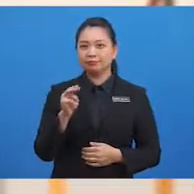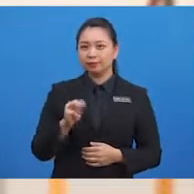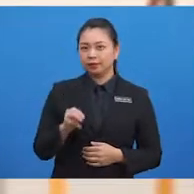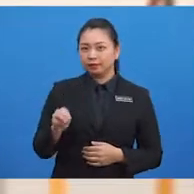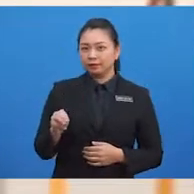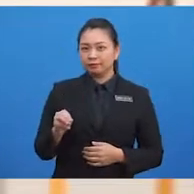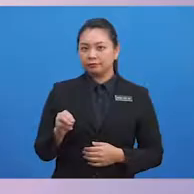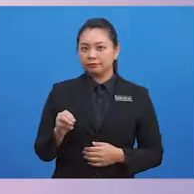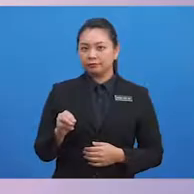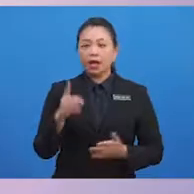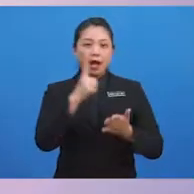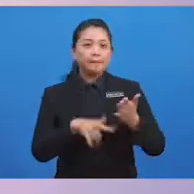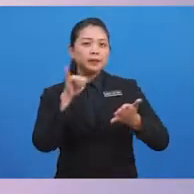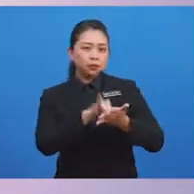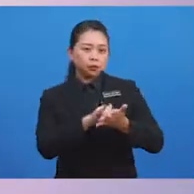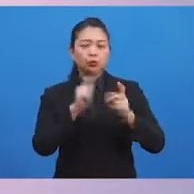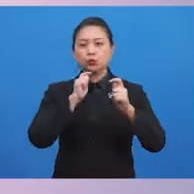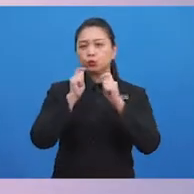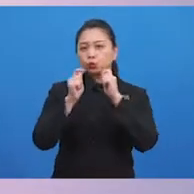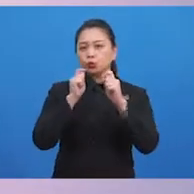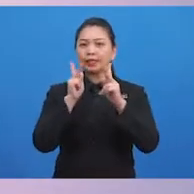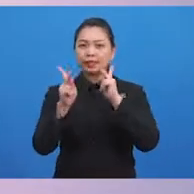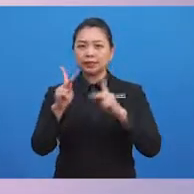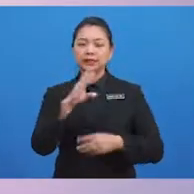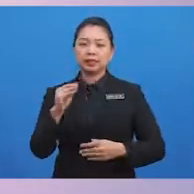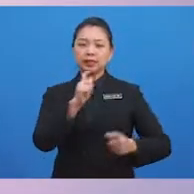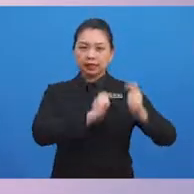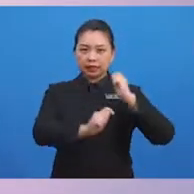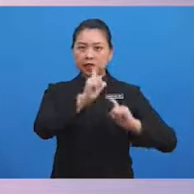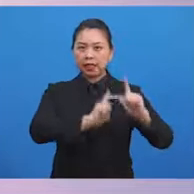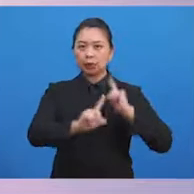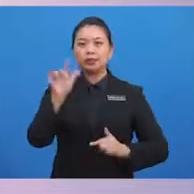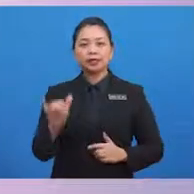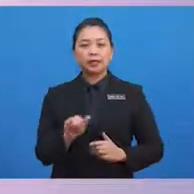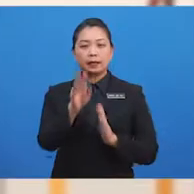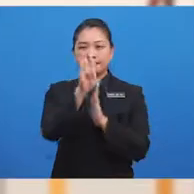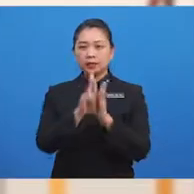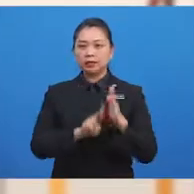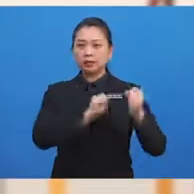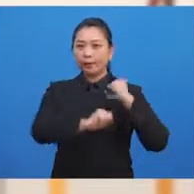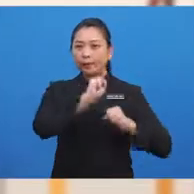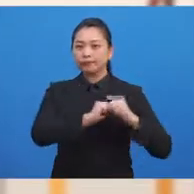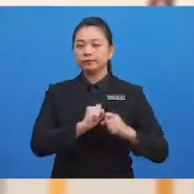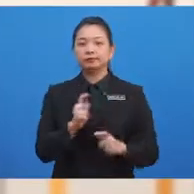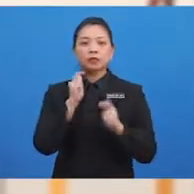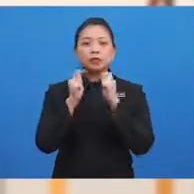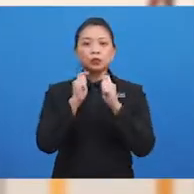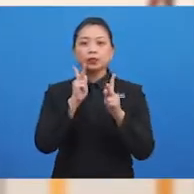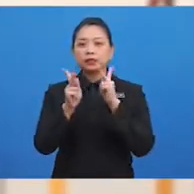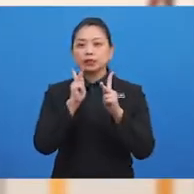apa itu tutup kata dan tingkat laku yang bersopan? Tutup kata